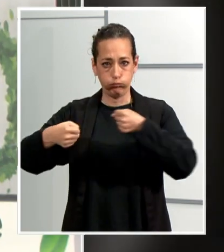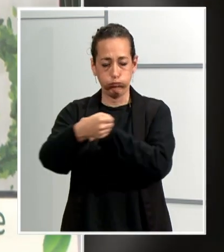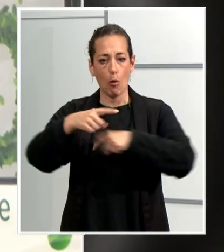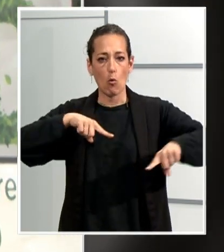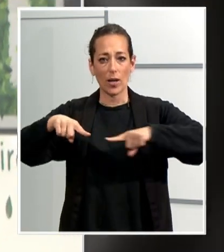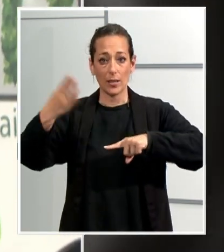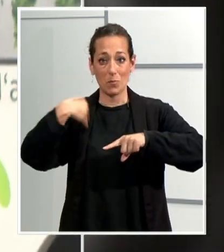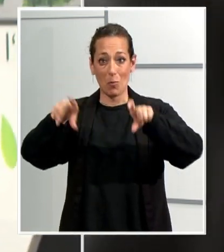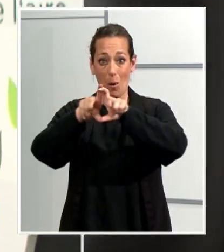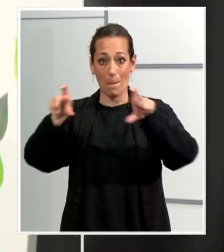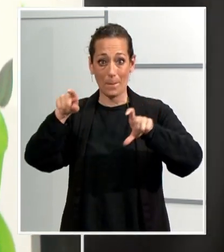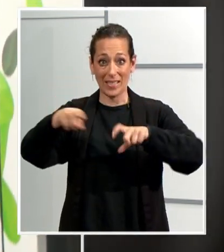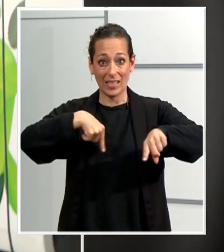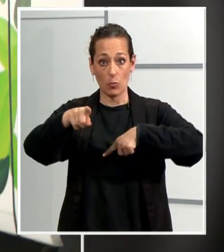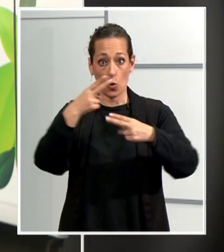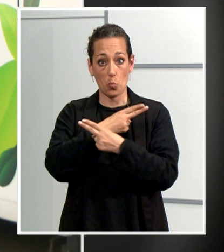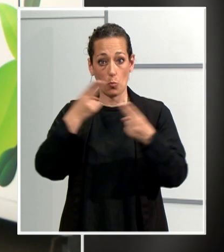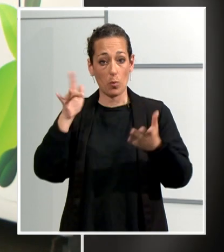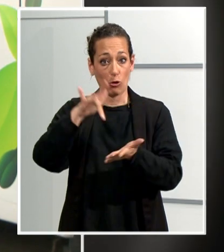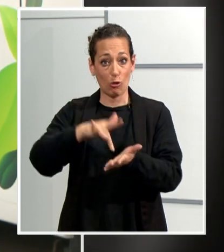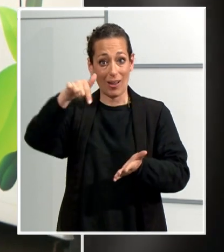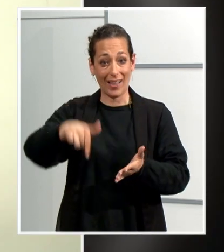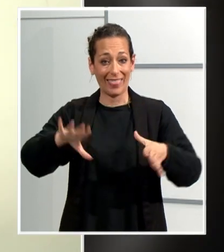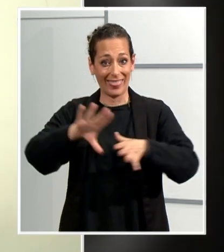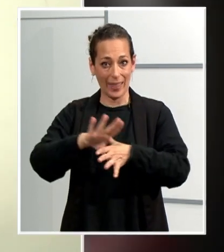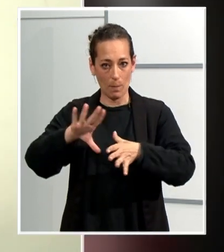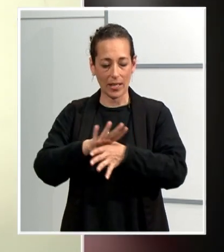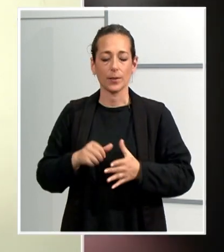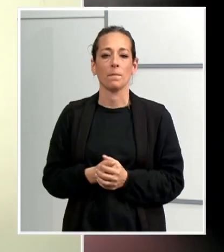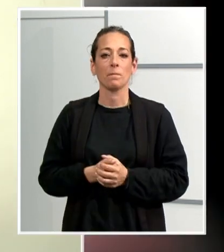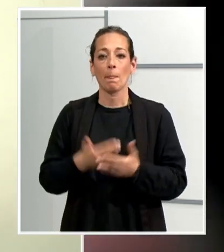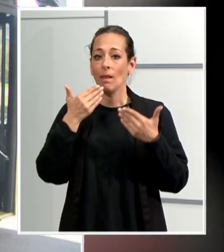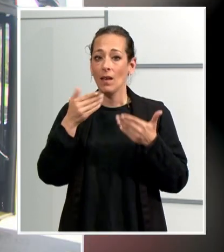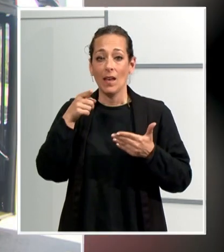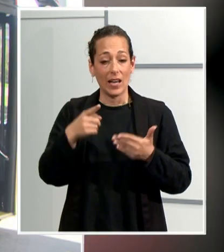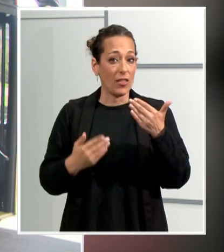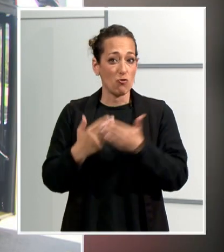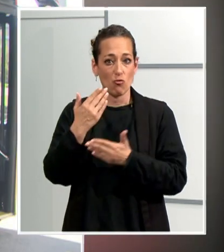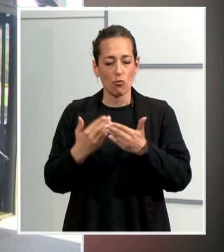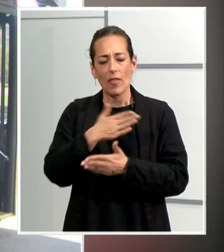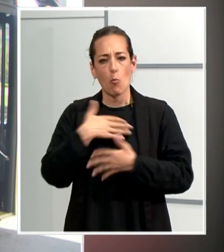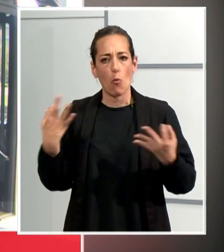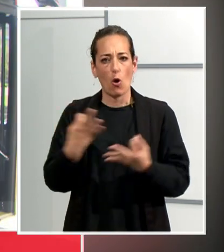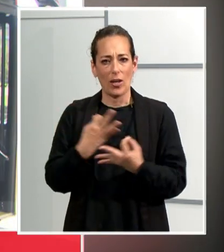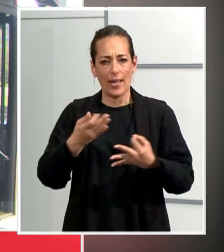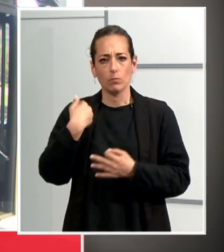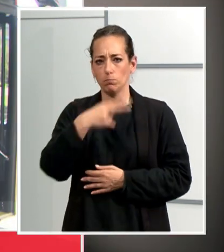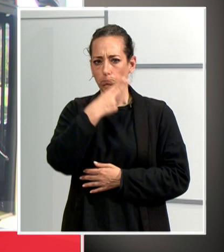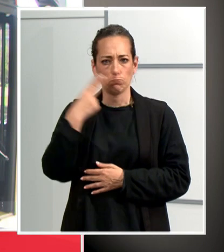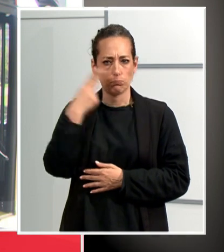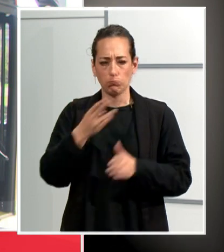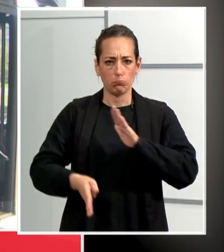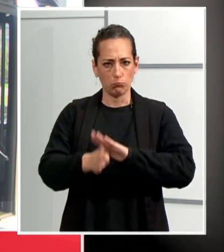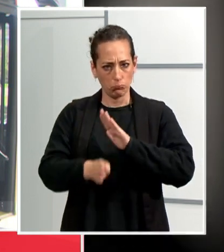Públic i celebrada aquest dimarts al Parc dels Catalans. Amb aquesta iniciativa TMS busca mantenir el seu compromís per millorar el transport